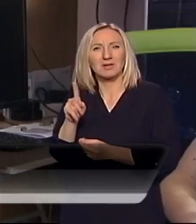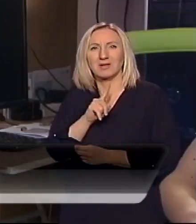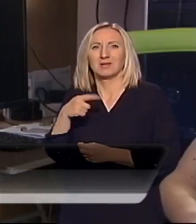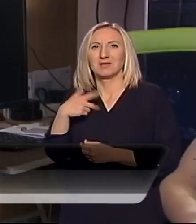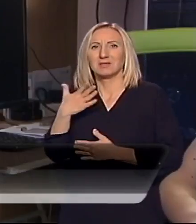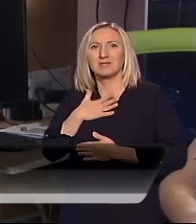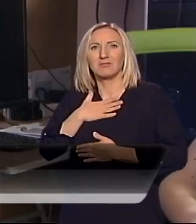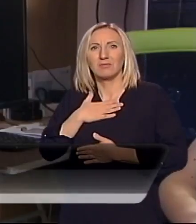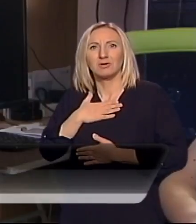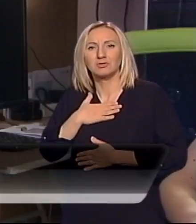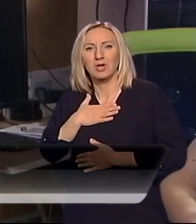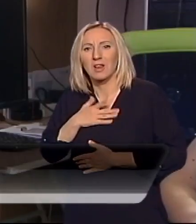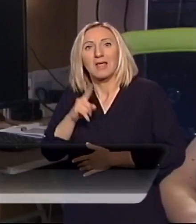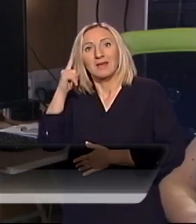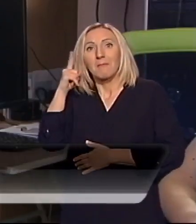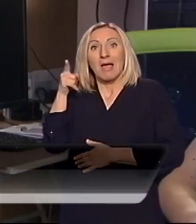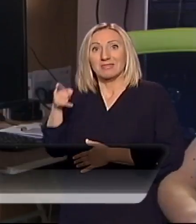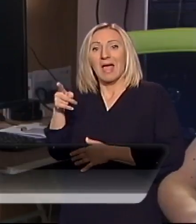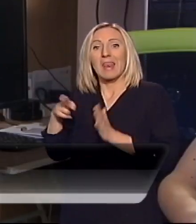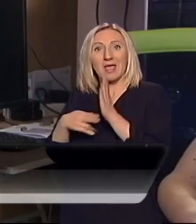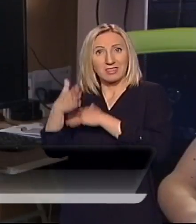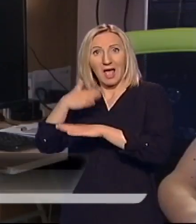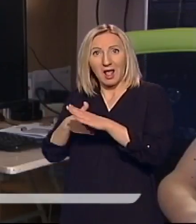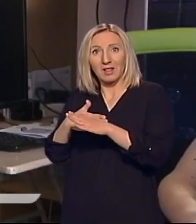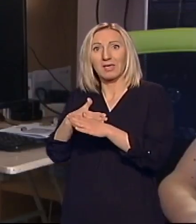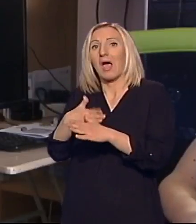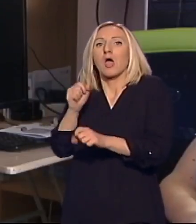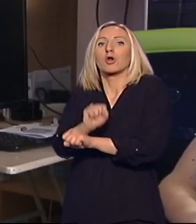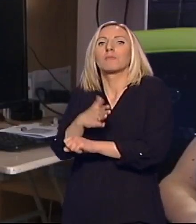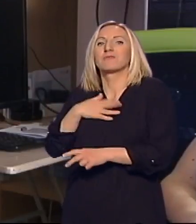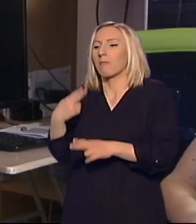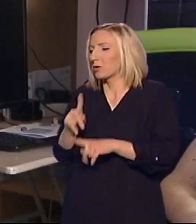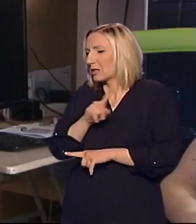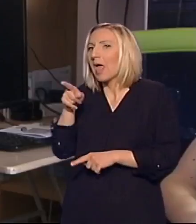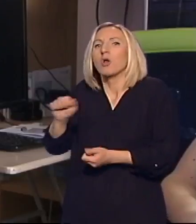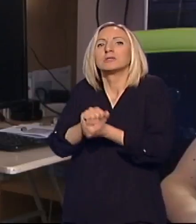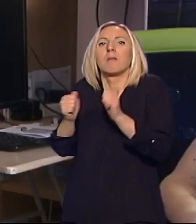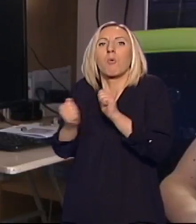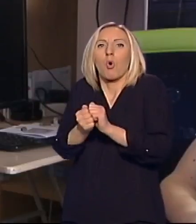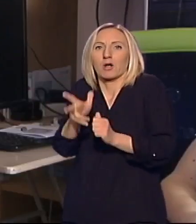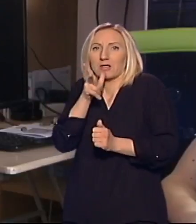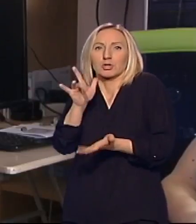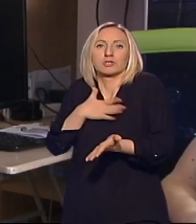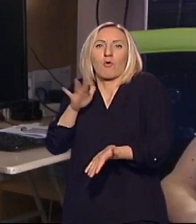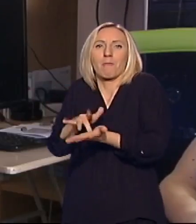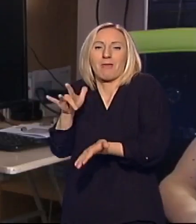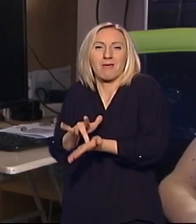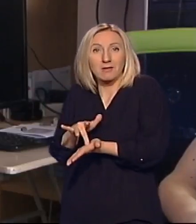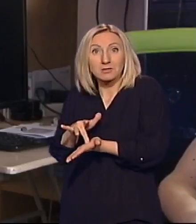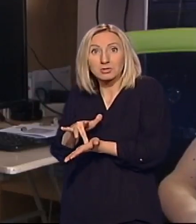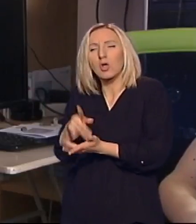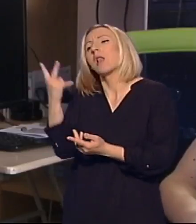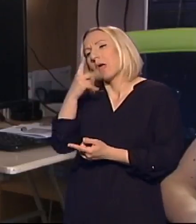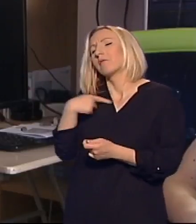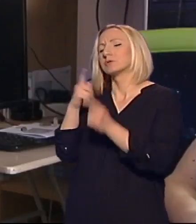Kao što ne smetram da ni Natalija treba da bude i nije rob svoje bolesti. Prosto se bori i traži prostor pod suncem. Da, ali svakako